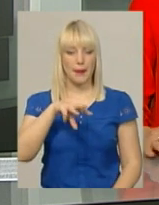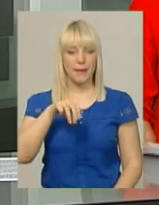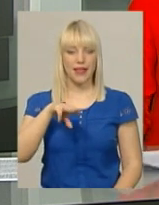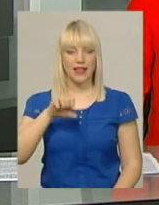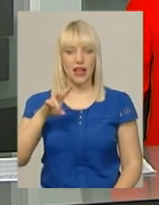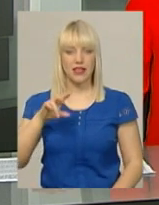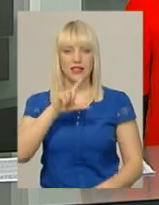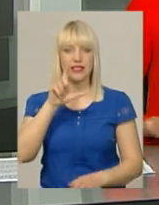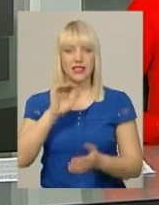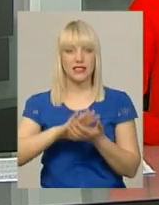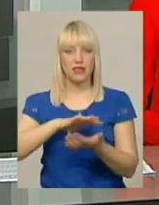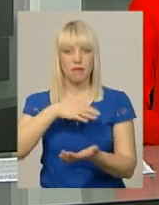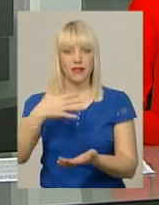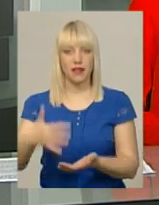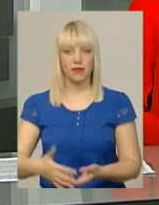сміття.